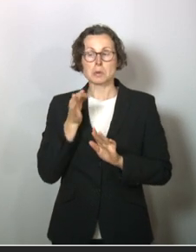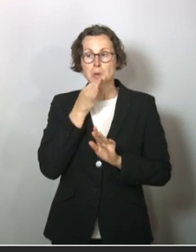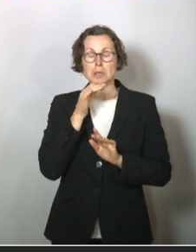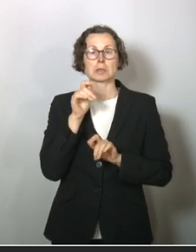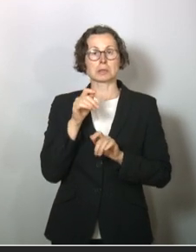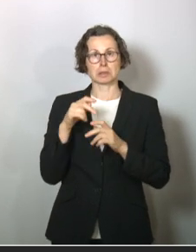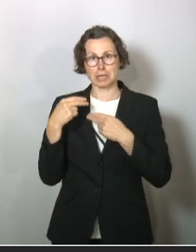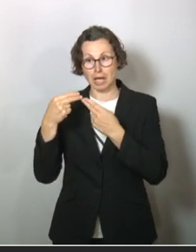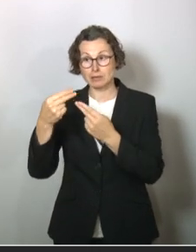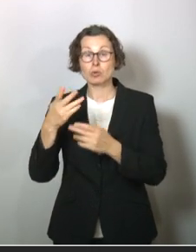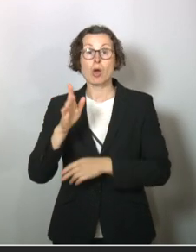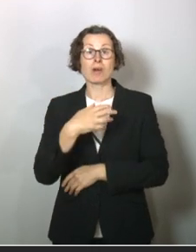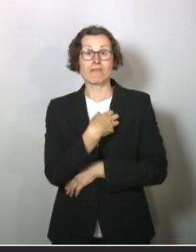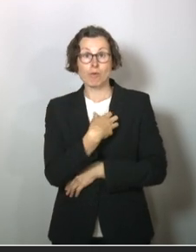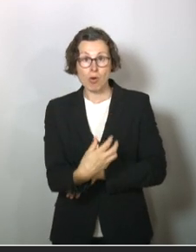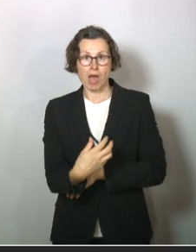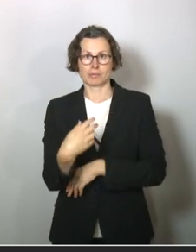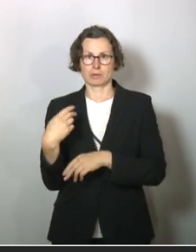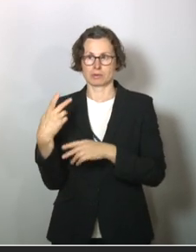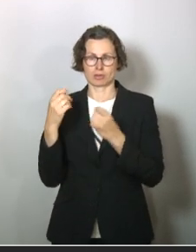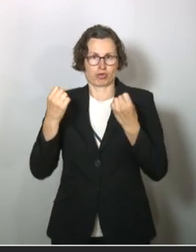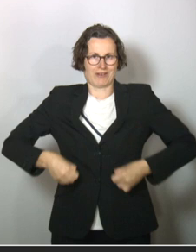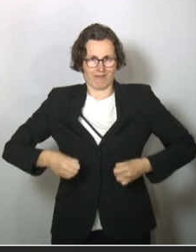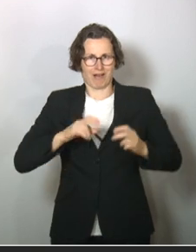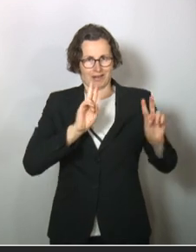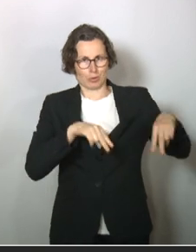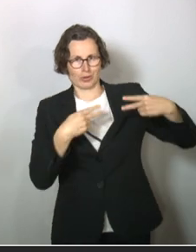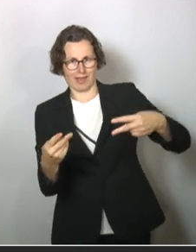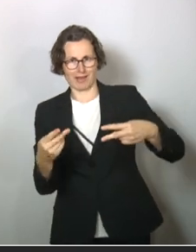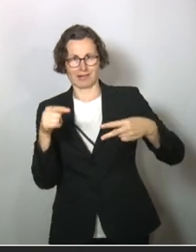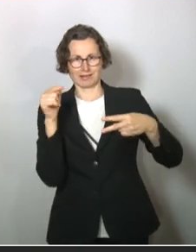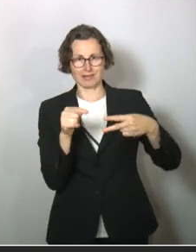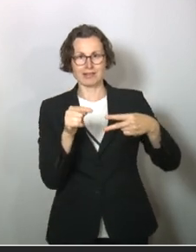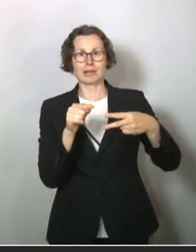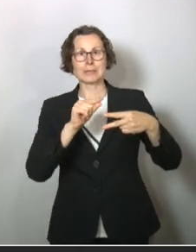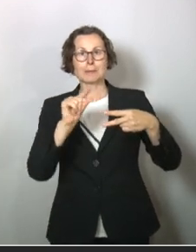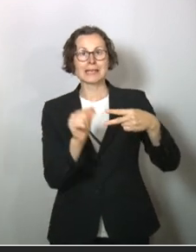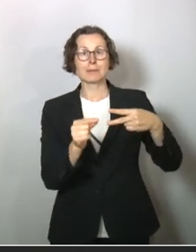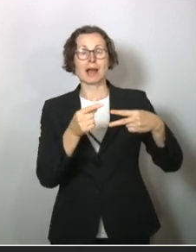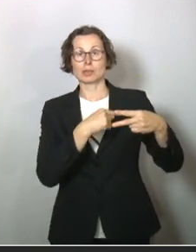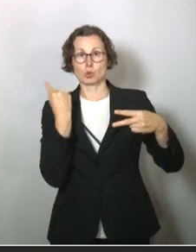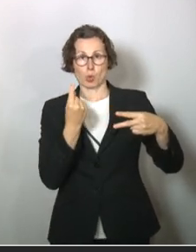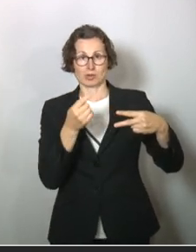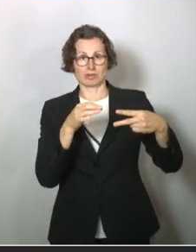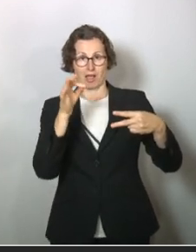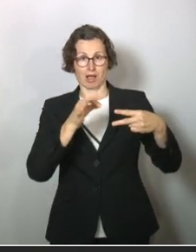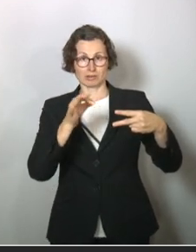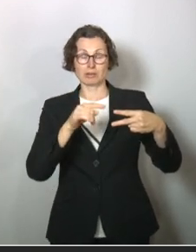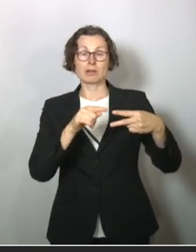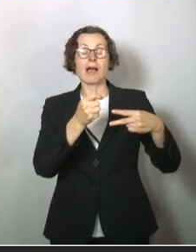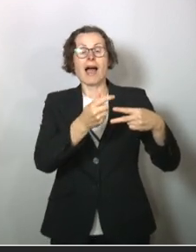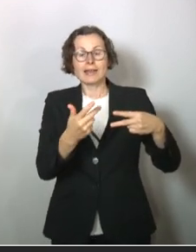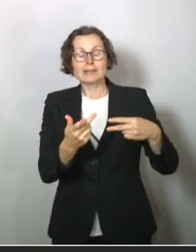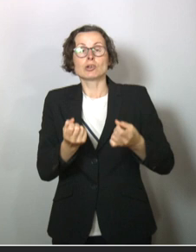Generationen, wohlhabendere im Schnitt, Skifahrer, Rückkehrer, mit einer minimalen Todesrate, trotz einiger